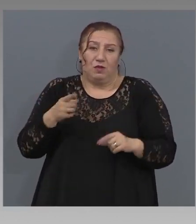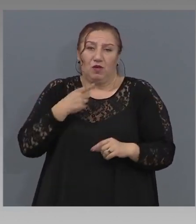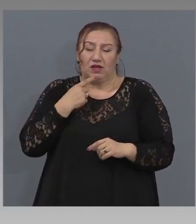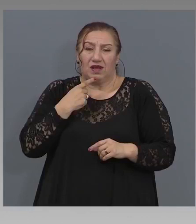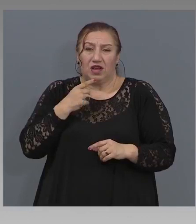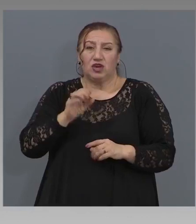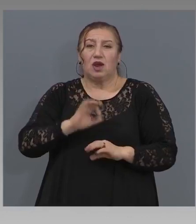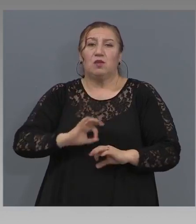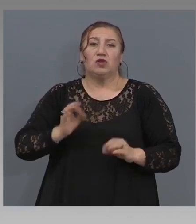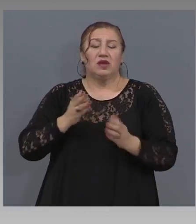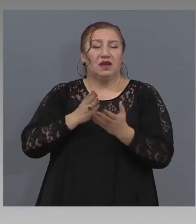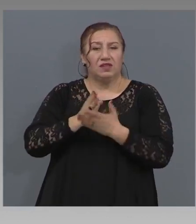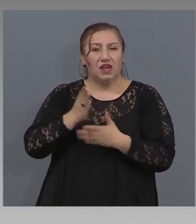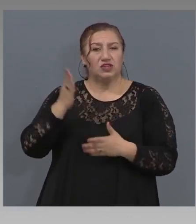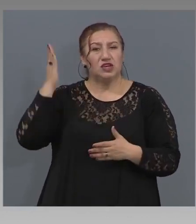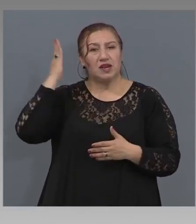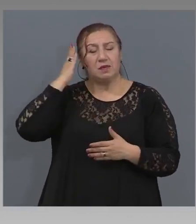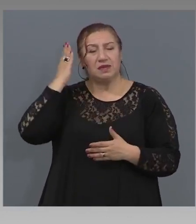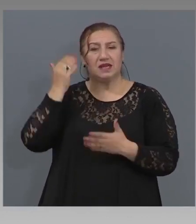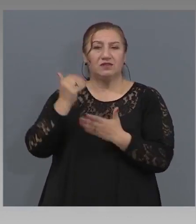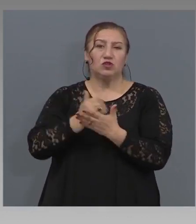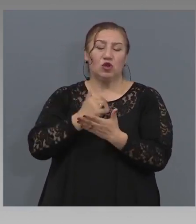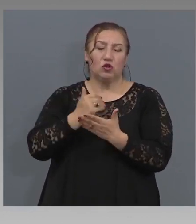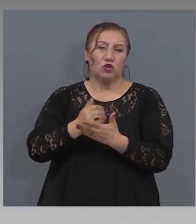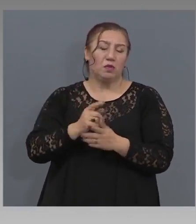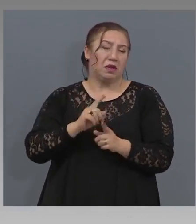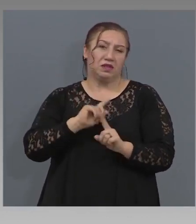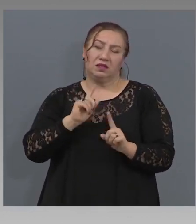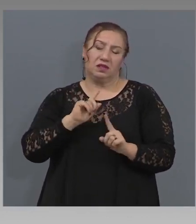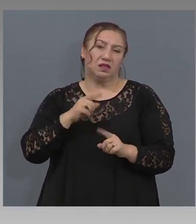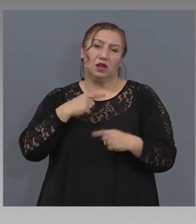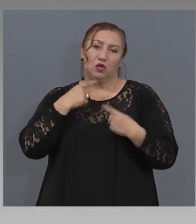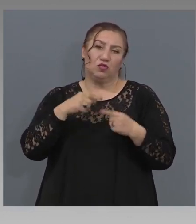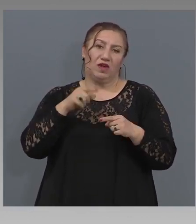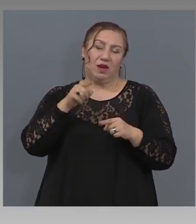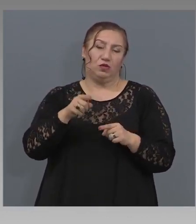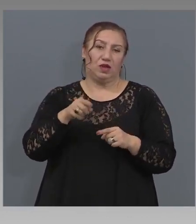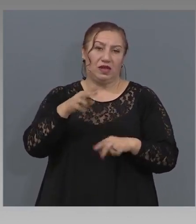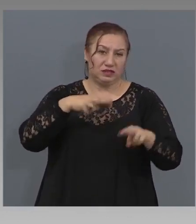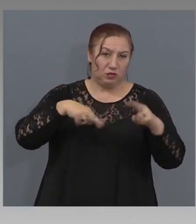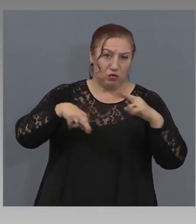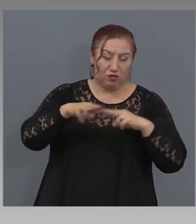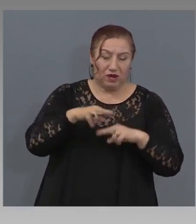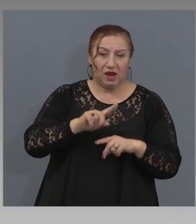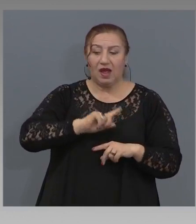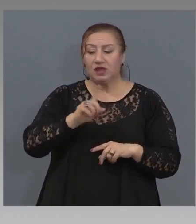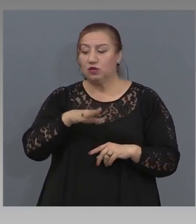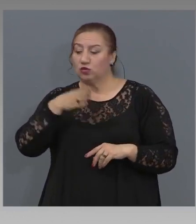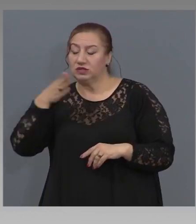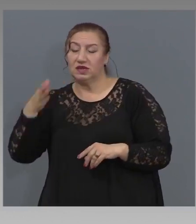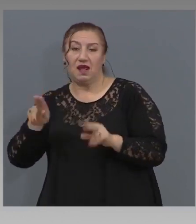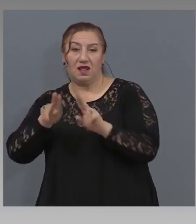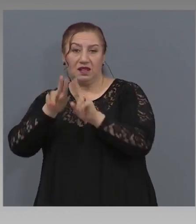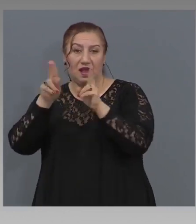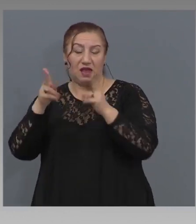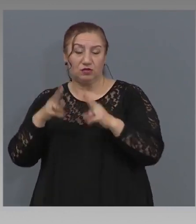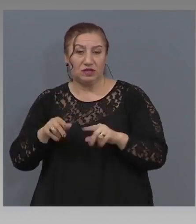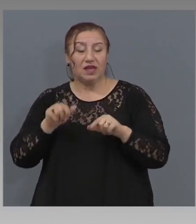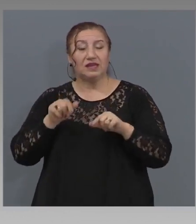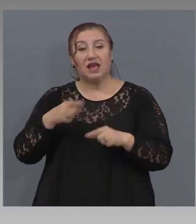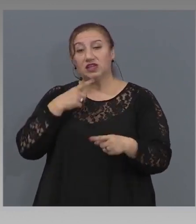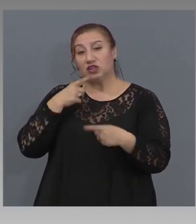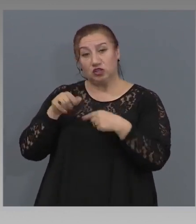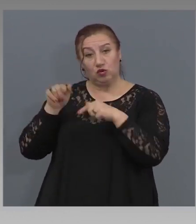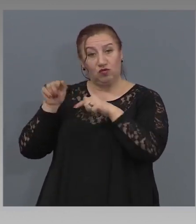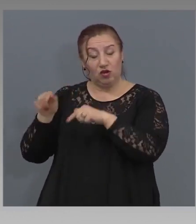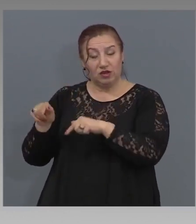економиката не е уведомена за такава проверка. Нито от страна на асоциацията. Днес ще разговарам с